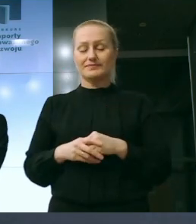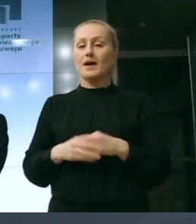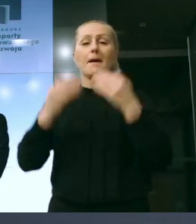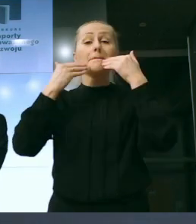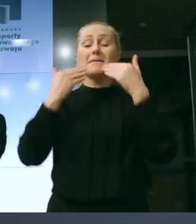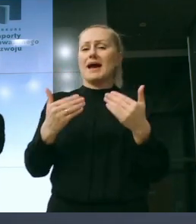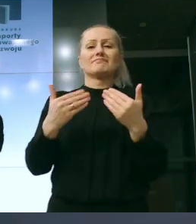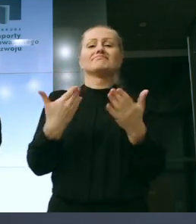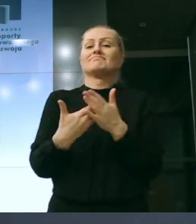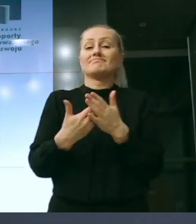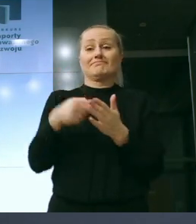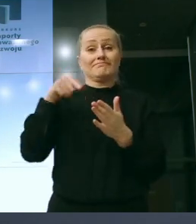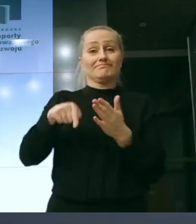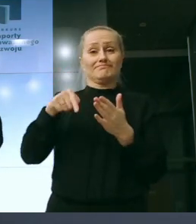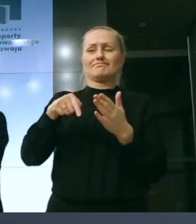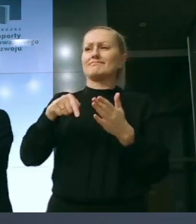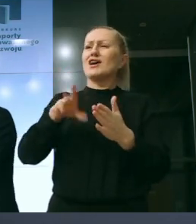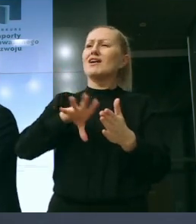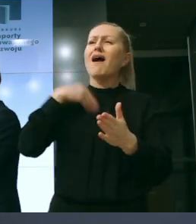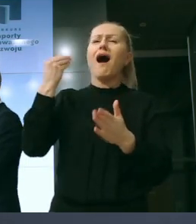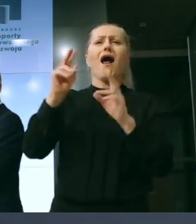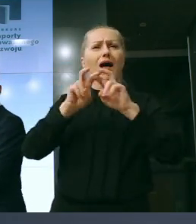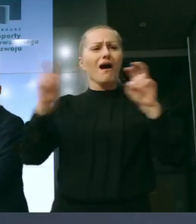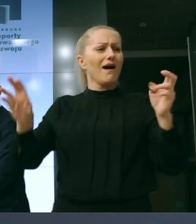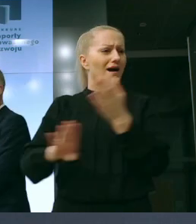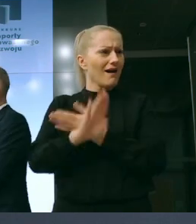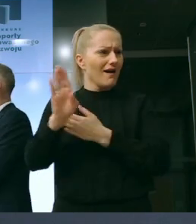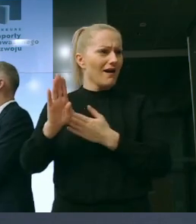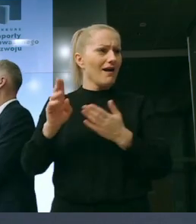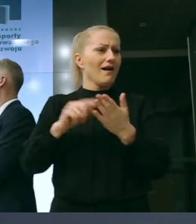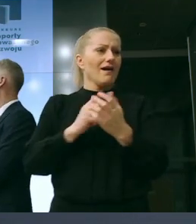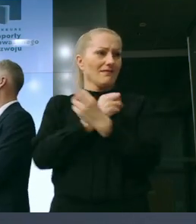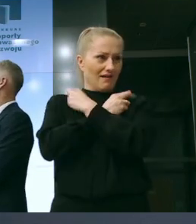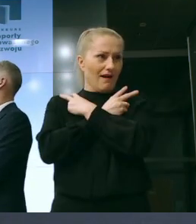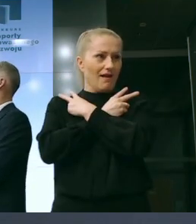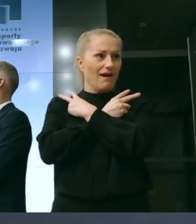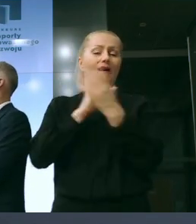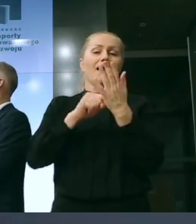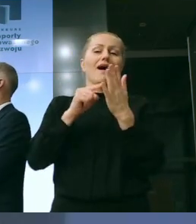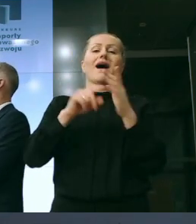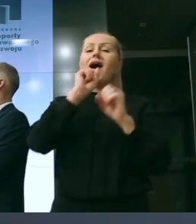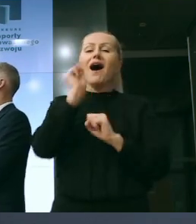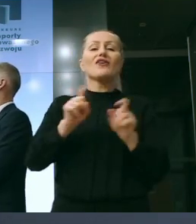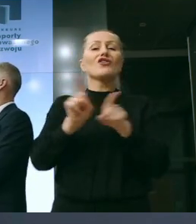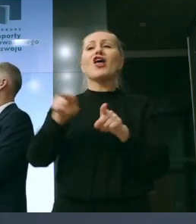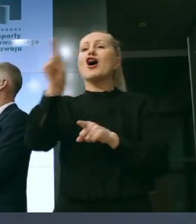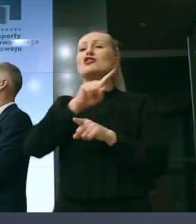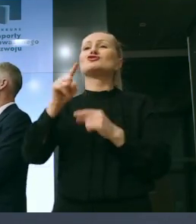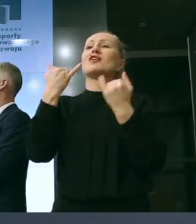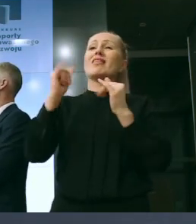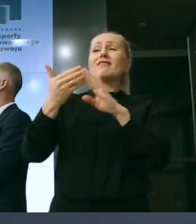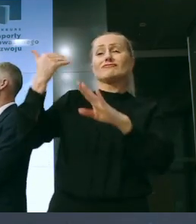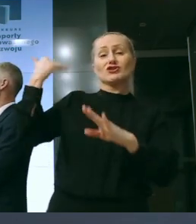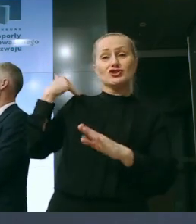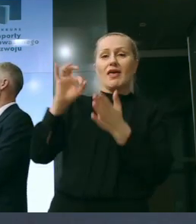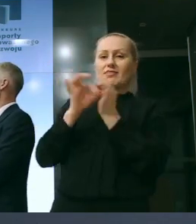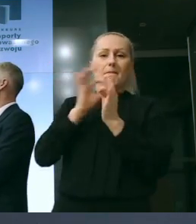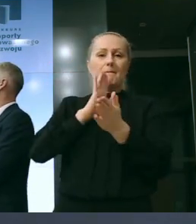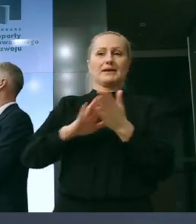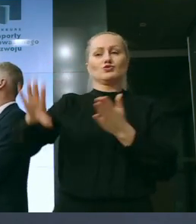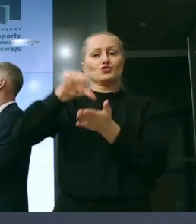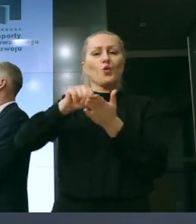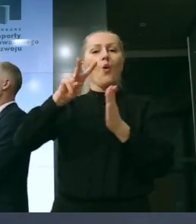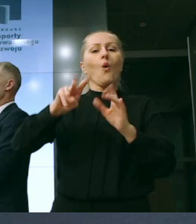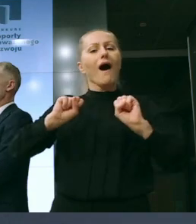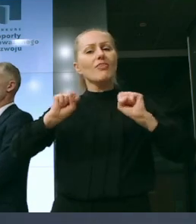odbyłaby się ta gala, ani żadna poprzednia, żeby nie środowisko zaangażowane w raportowanie. I na początku przede wszystkim